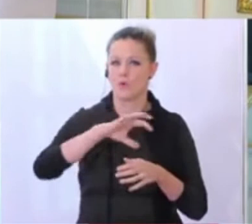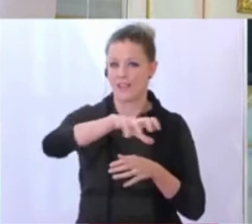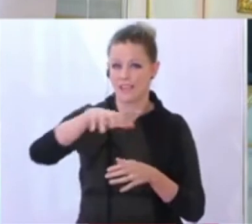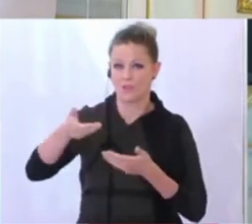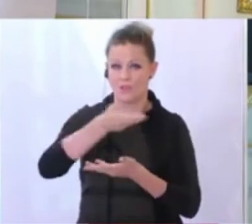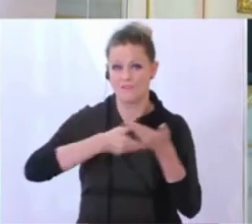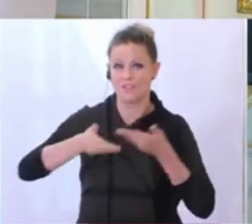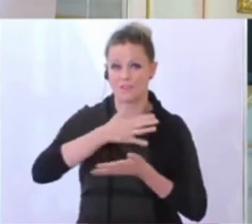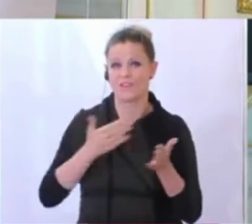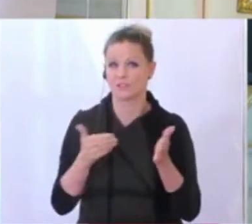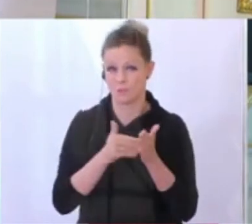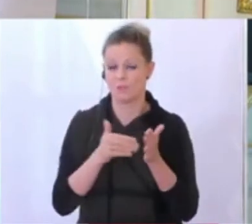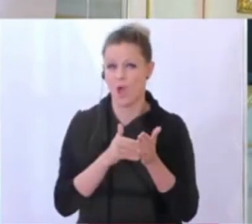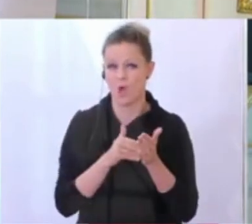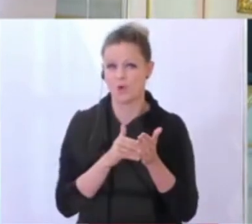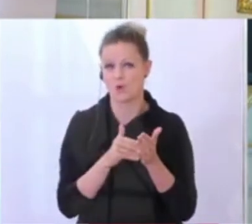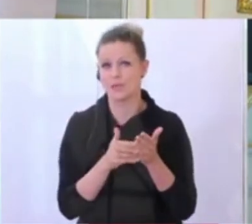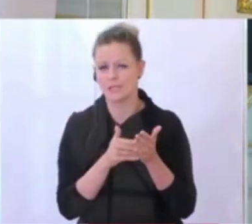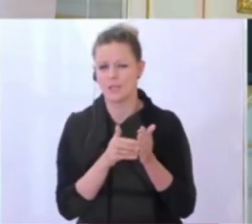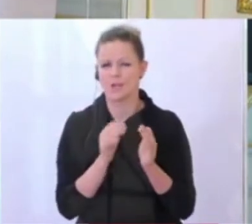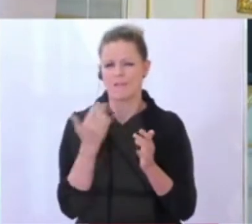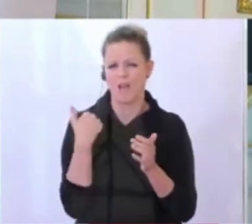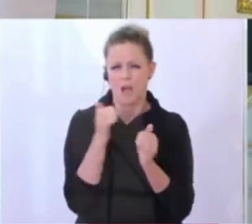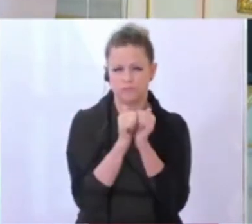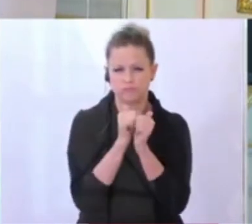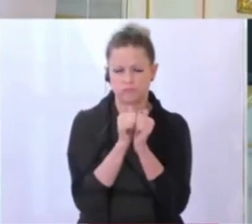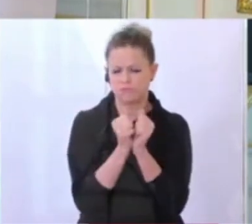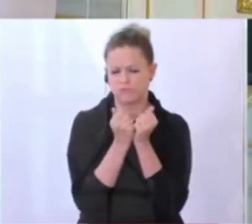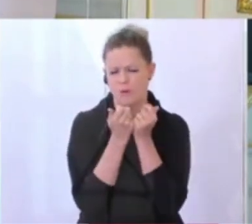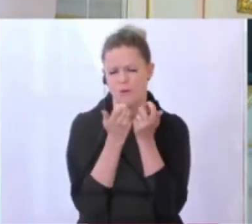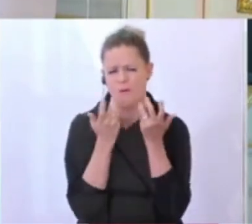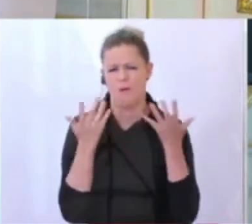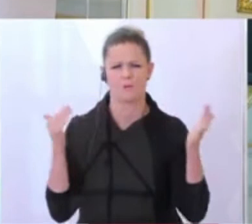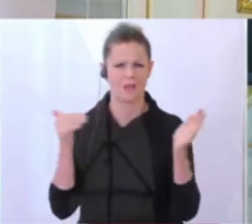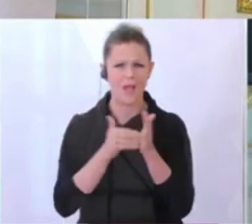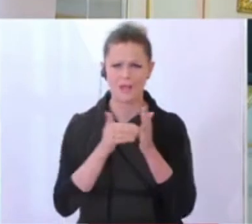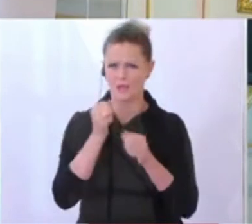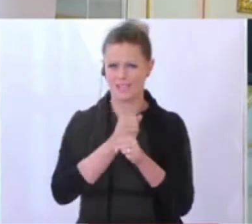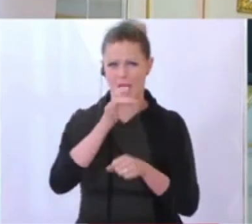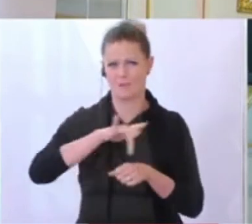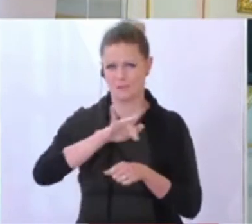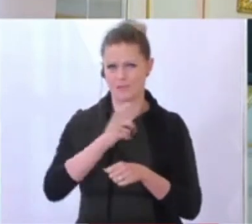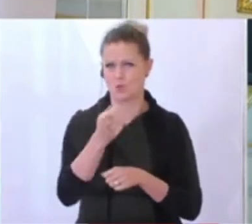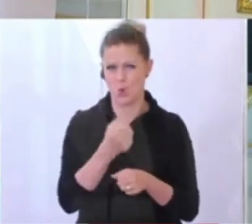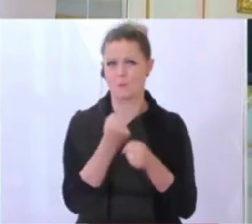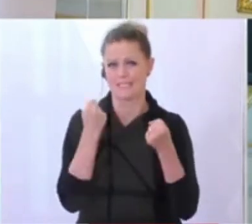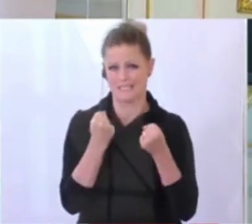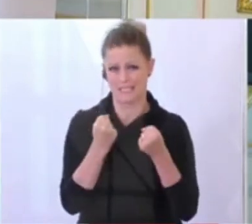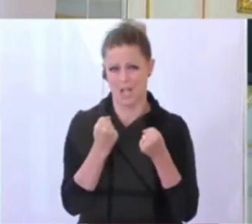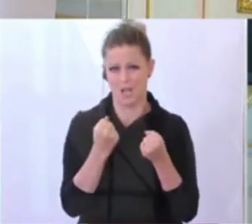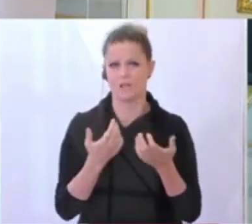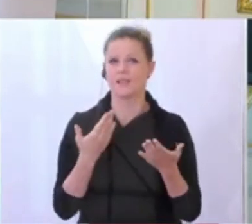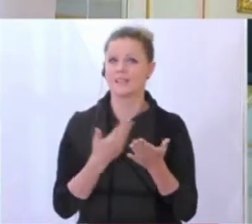Wirtschaft brauchen, also auch ein bisschen berechnen lassen. Das es sind zigtausende Arbeitsplätze, die wir sichern und daher